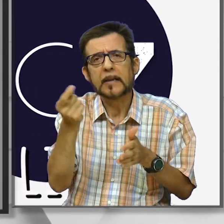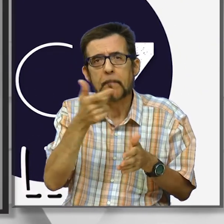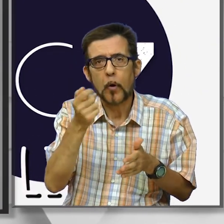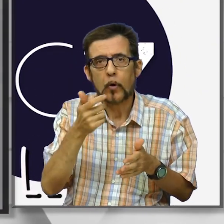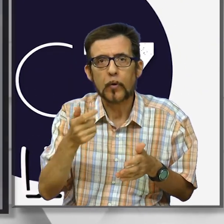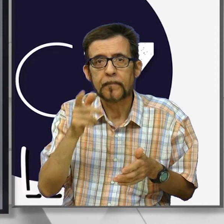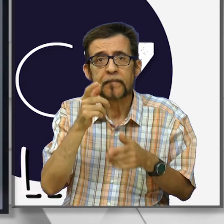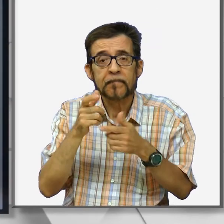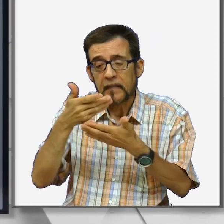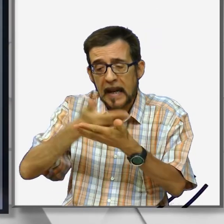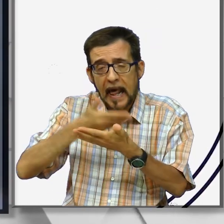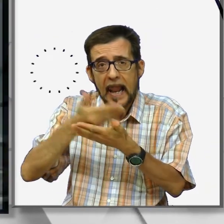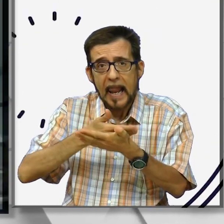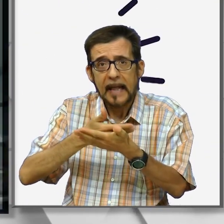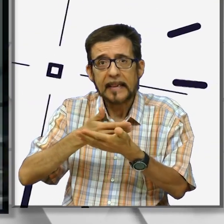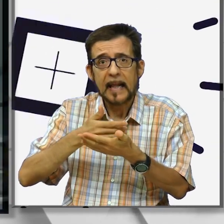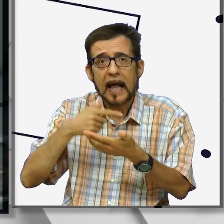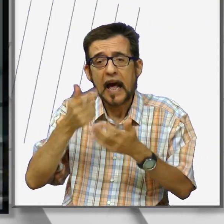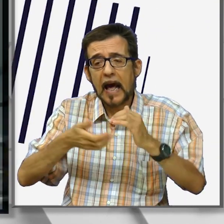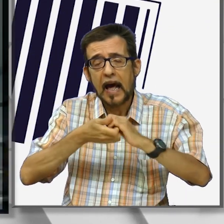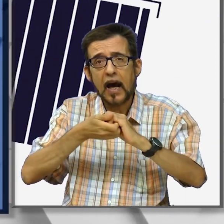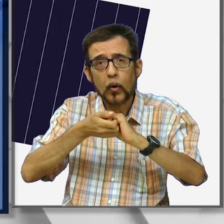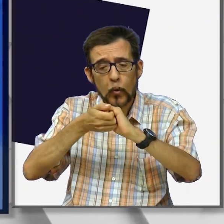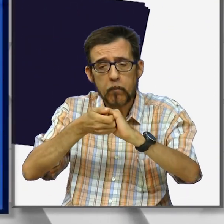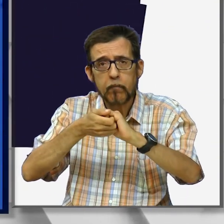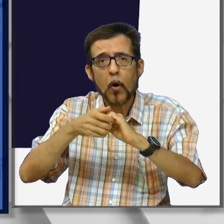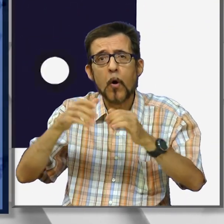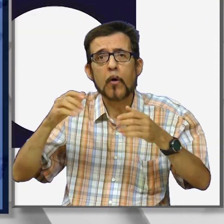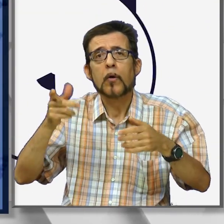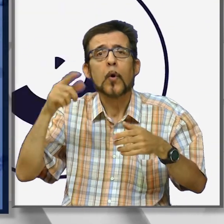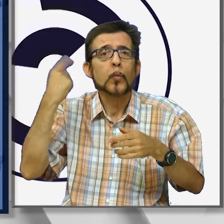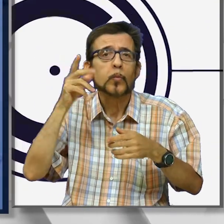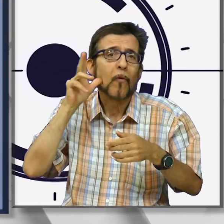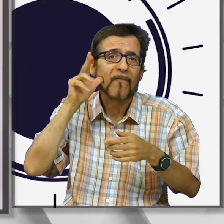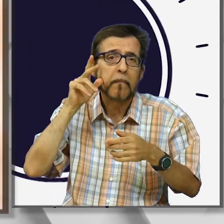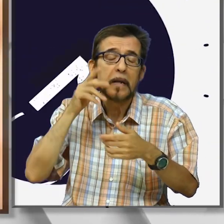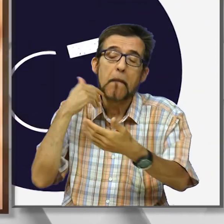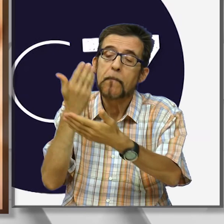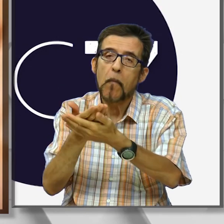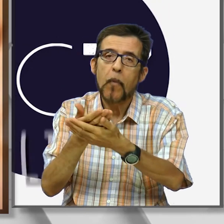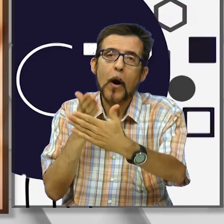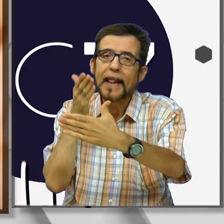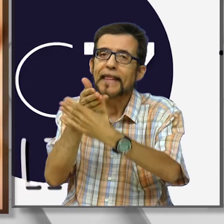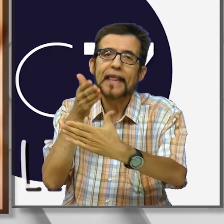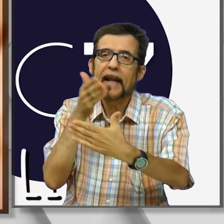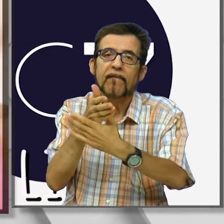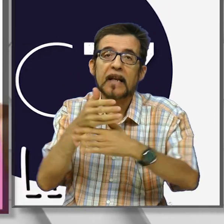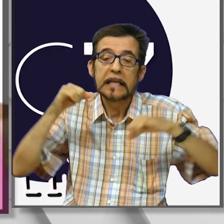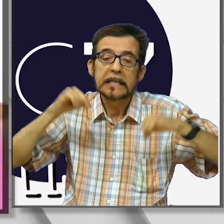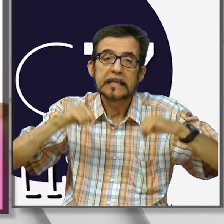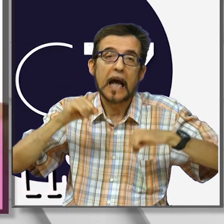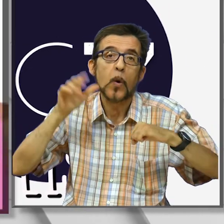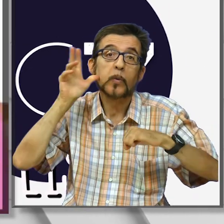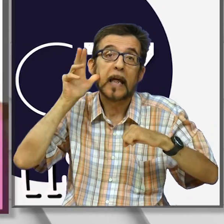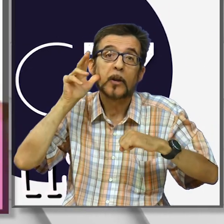Nella missiva il gruppo Tutto è Femminile propone una serie di interventi fattibili dove la salute della donna deve essere al centro